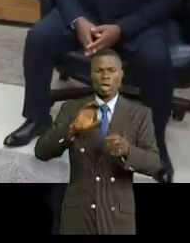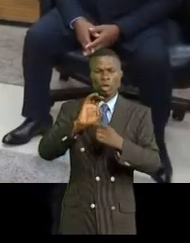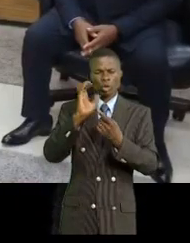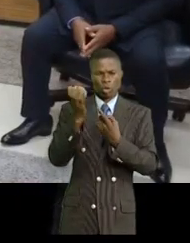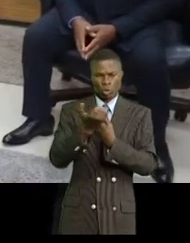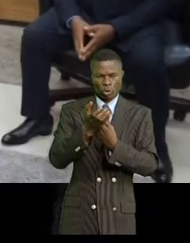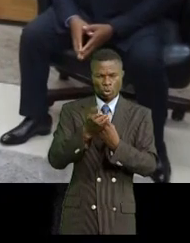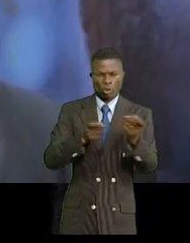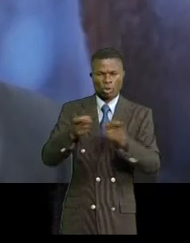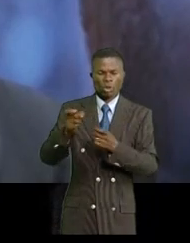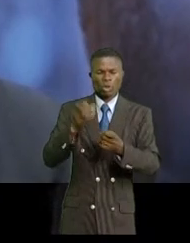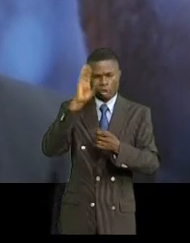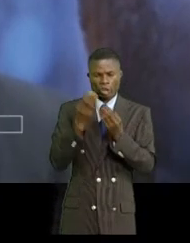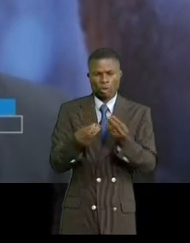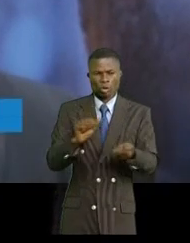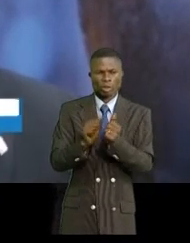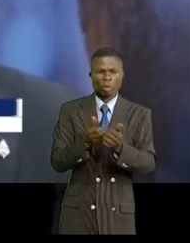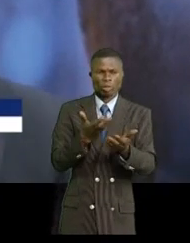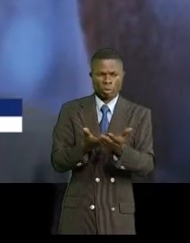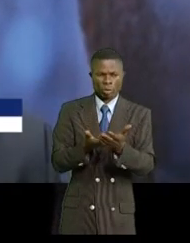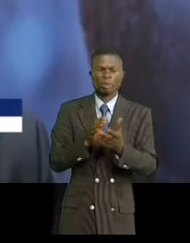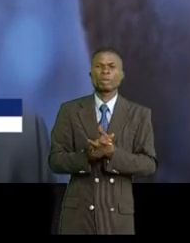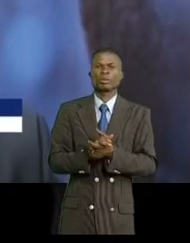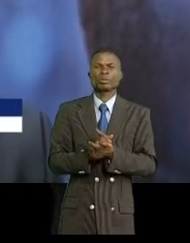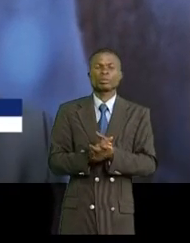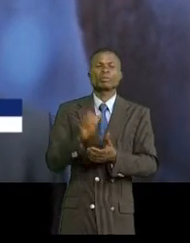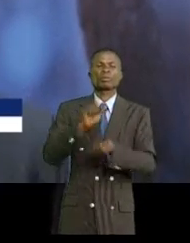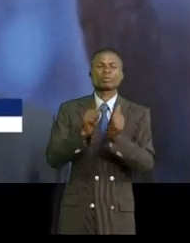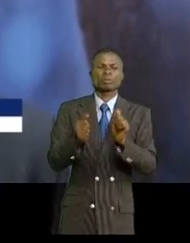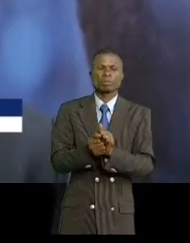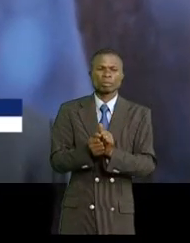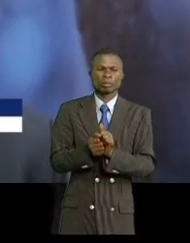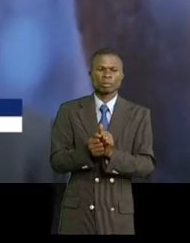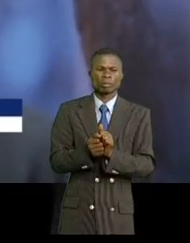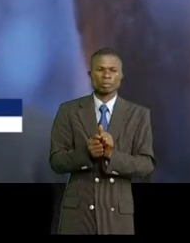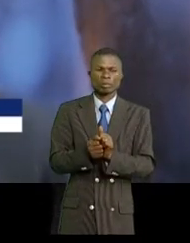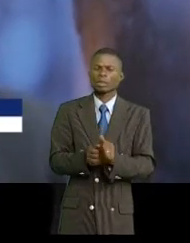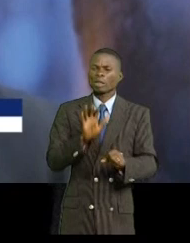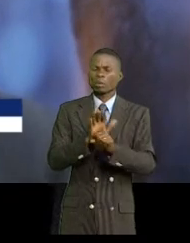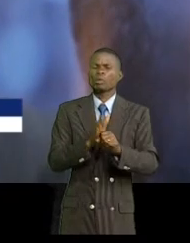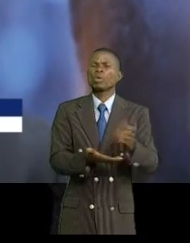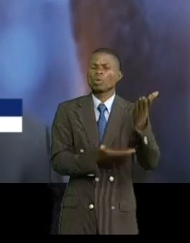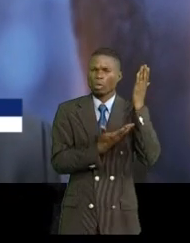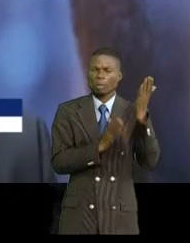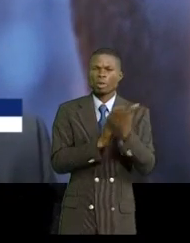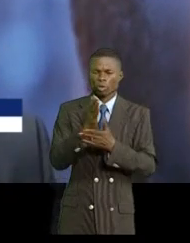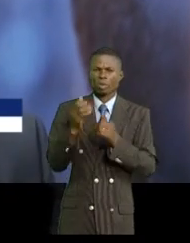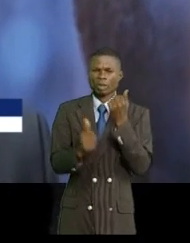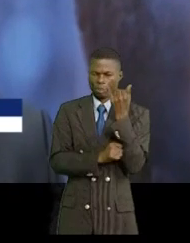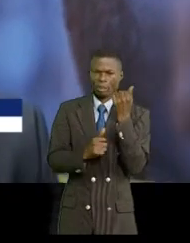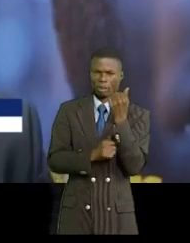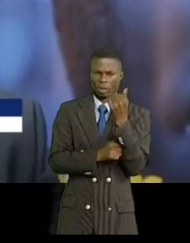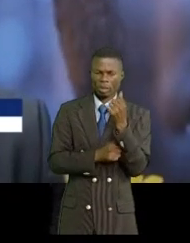façon de gérer la problématique. Pour les États-Unis, la question des droits humains,'est très, très importante. Et je